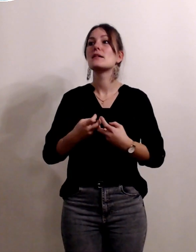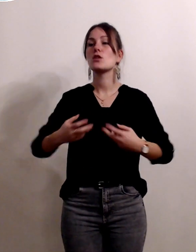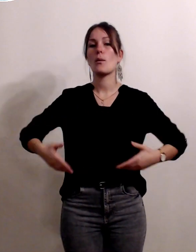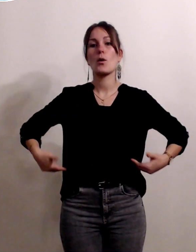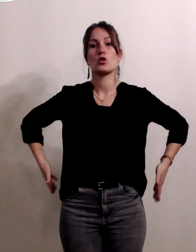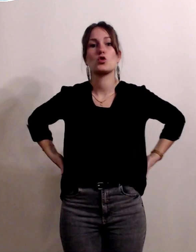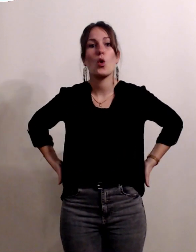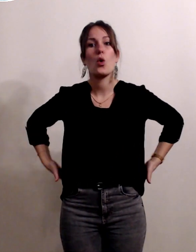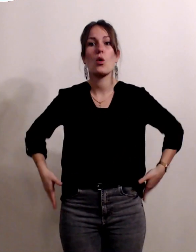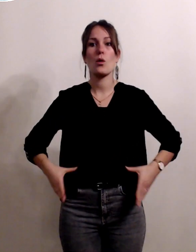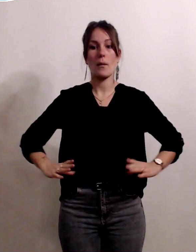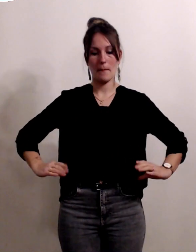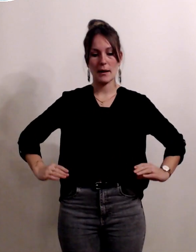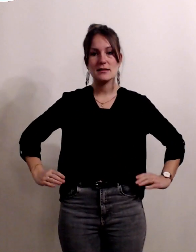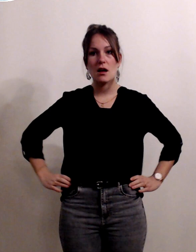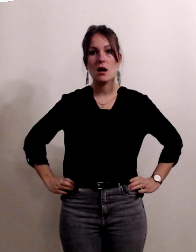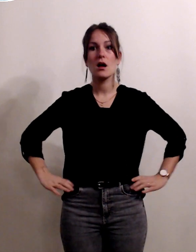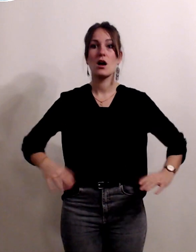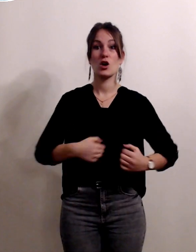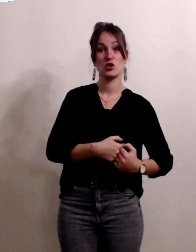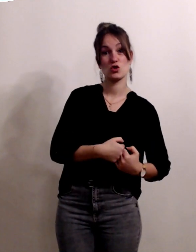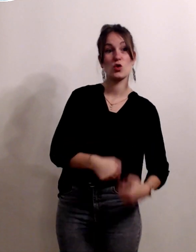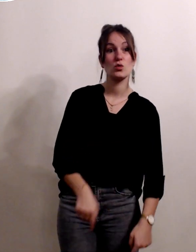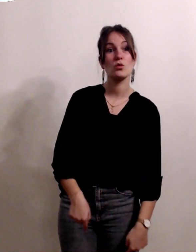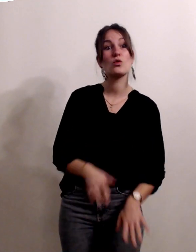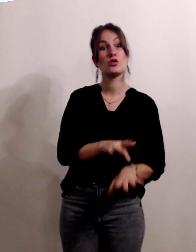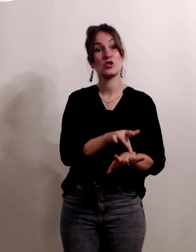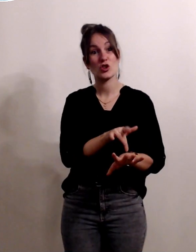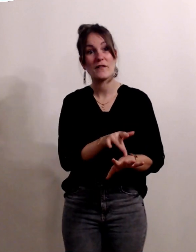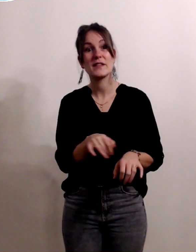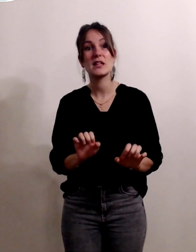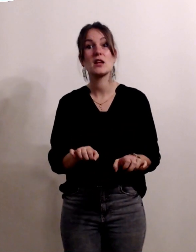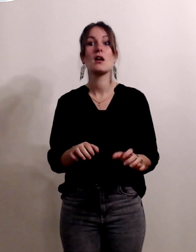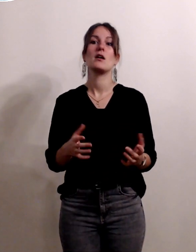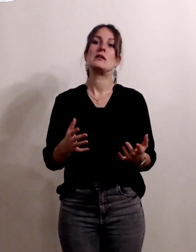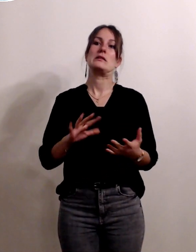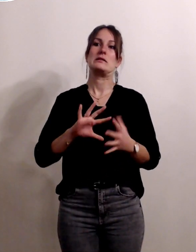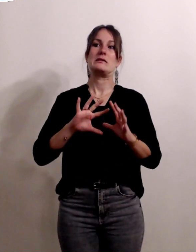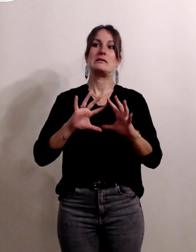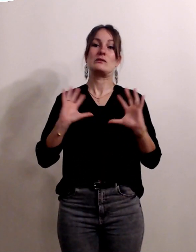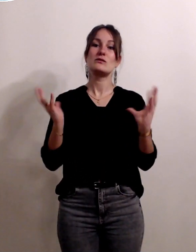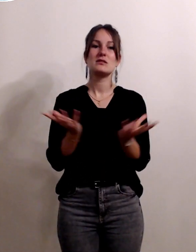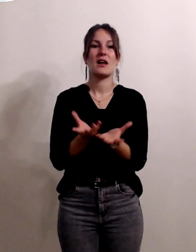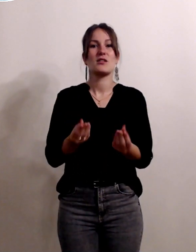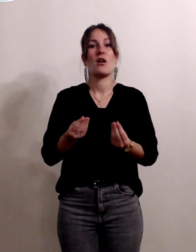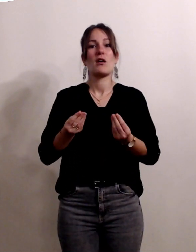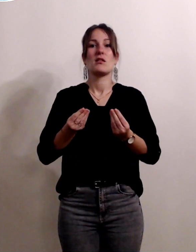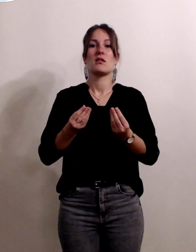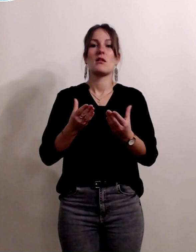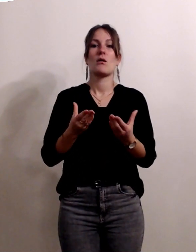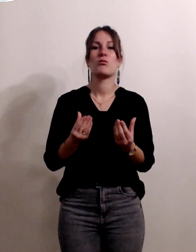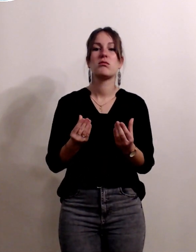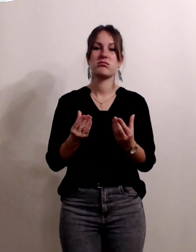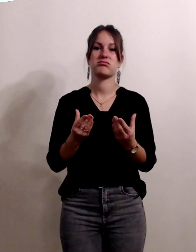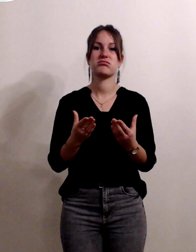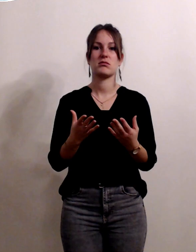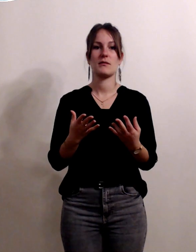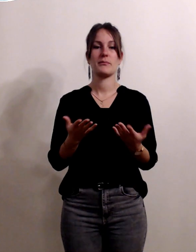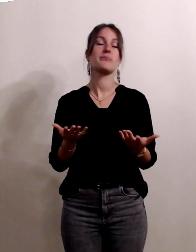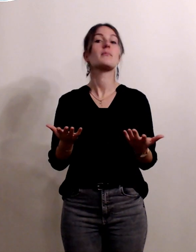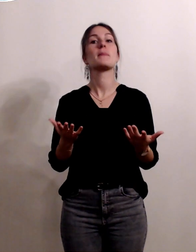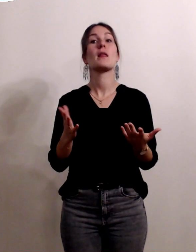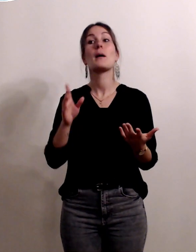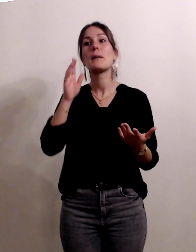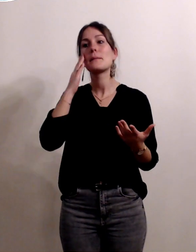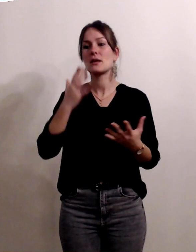du dos du bassin des genoux des chevilles donc tout ce qui est tout ce qui peut mettre un peu en charge de